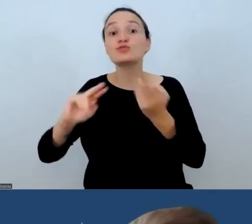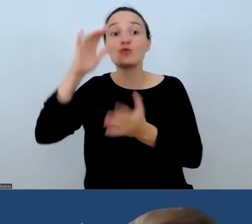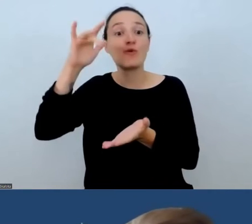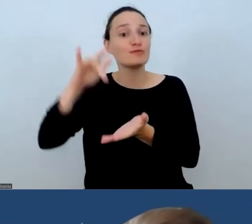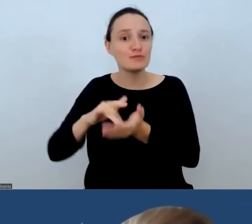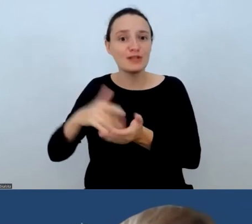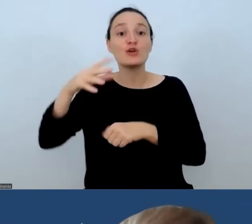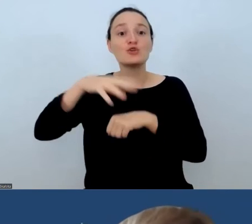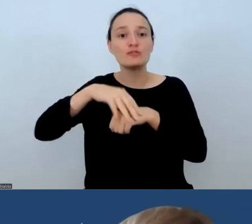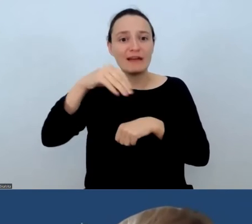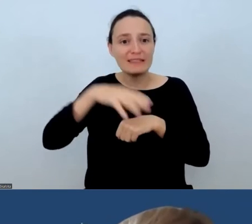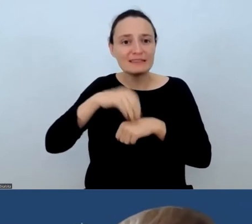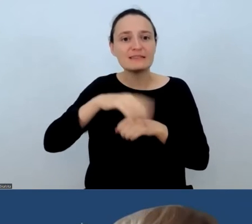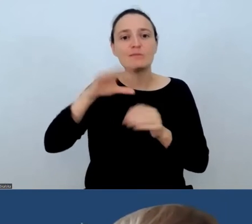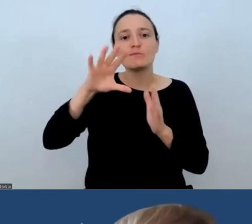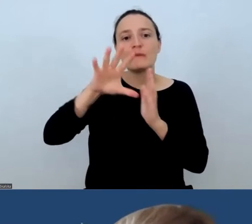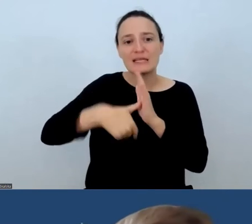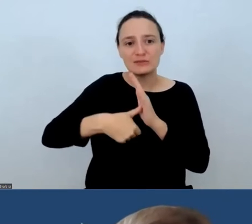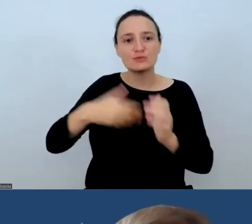Sztokholskiego.